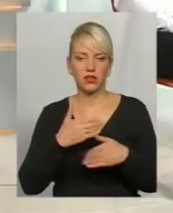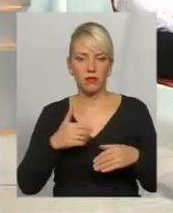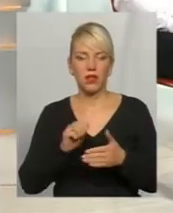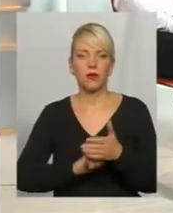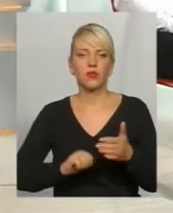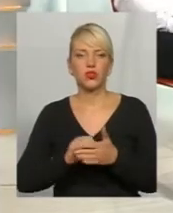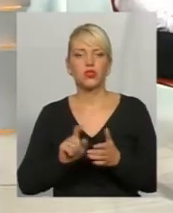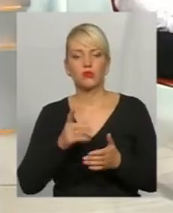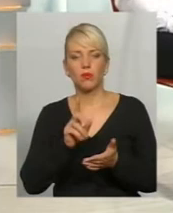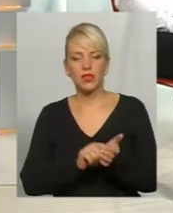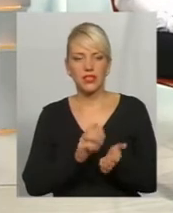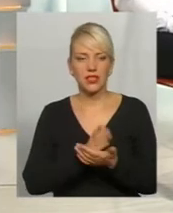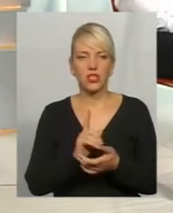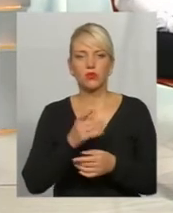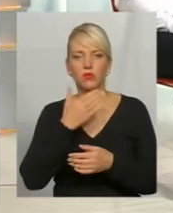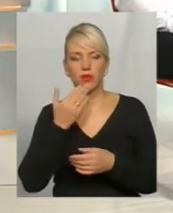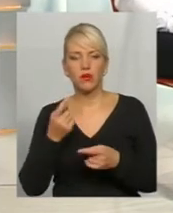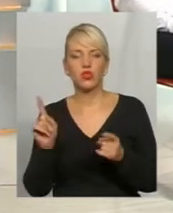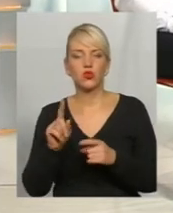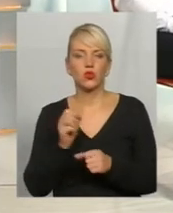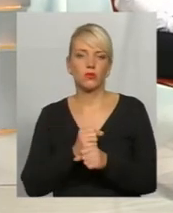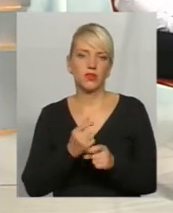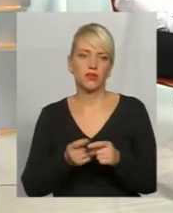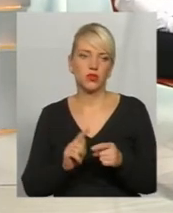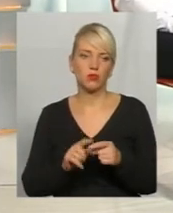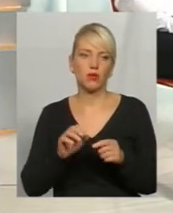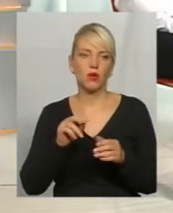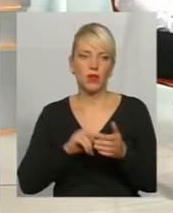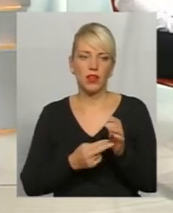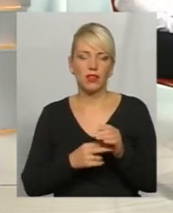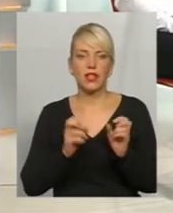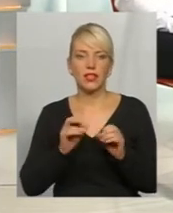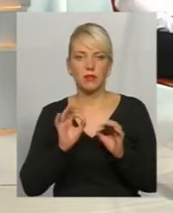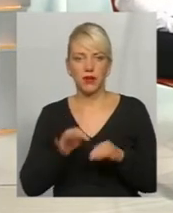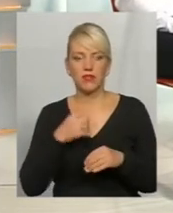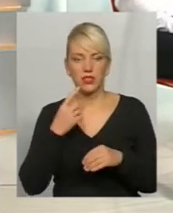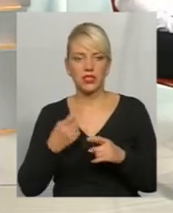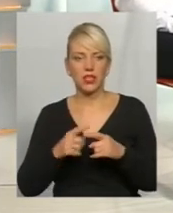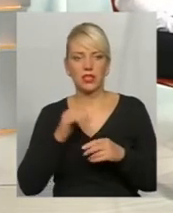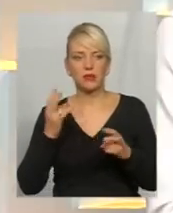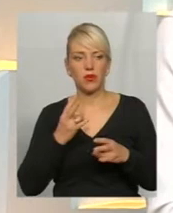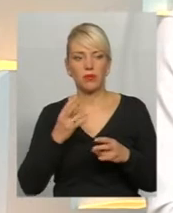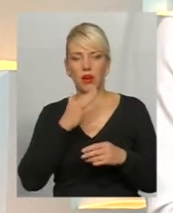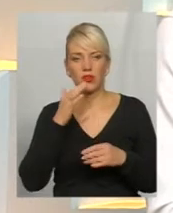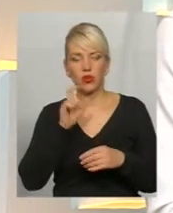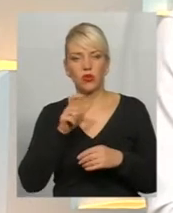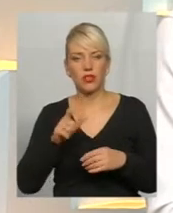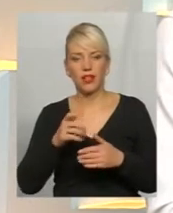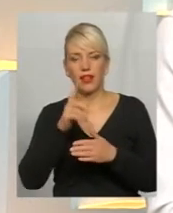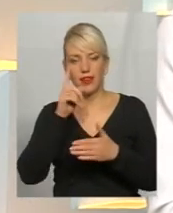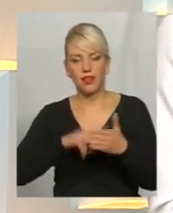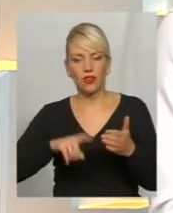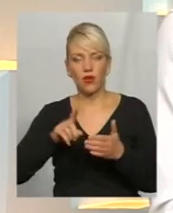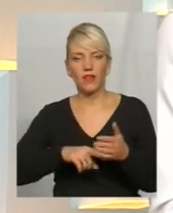чому пенсія є, чому її немає, що робити в цьому плані. І правильно, Светлана сказала, головна проблема наших людей, сьогодні вони просто не довіряють. Але